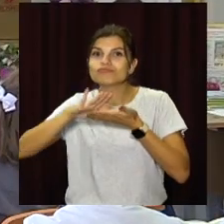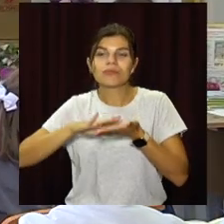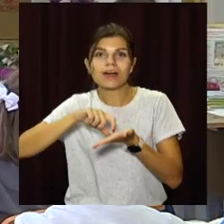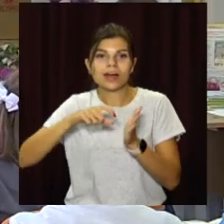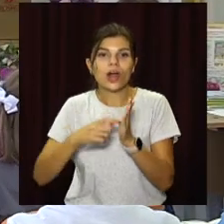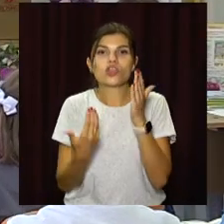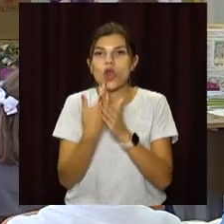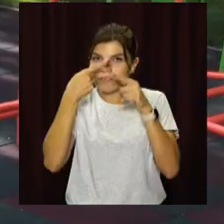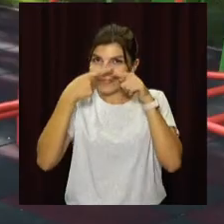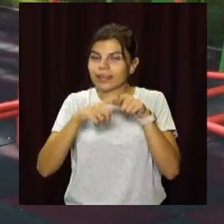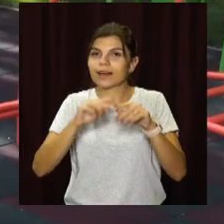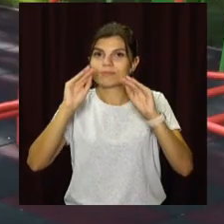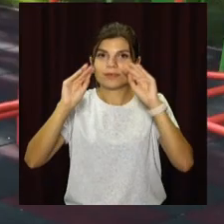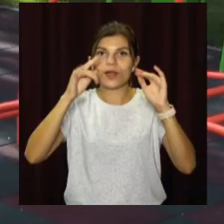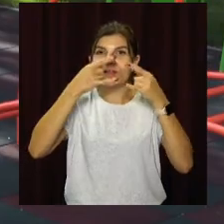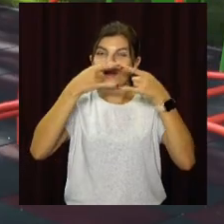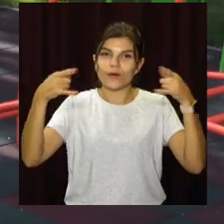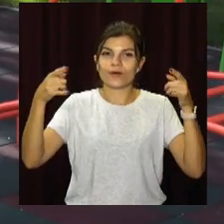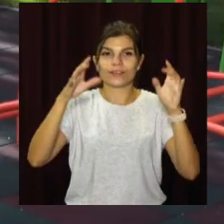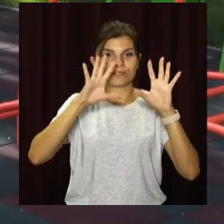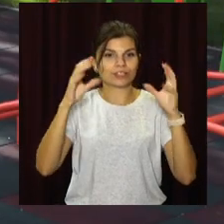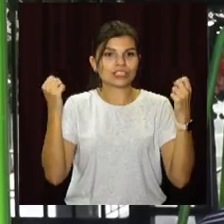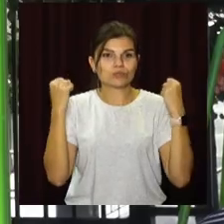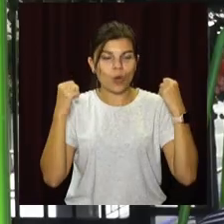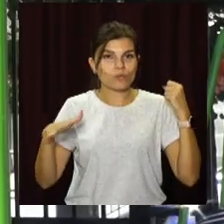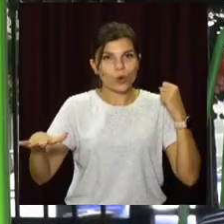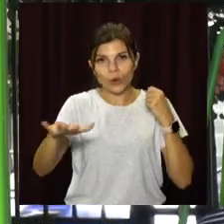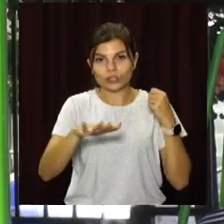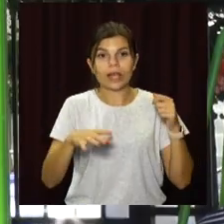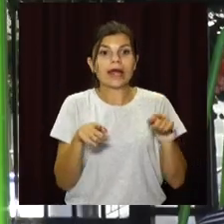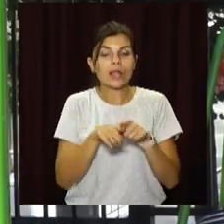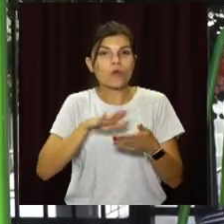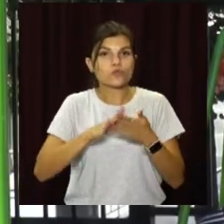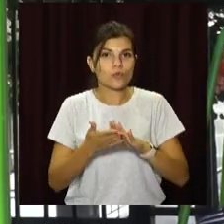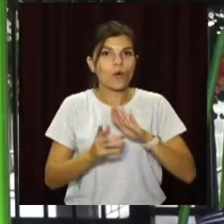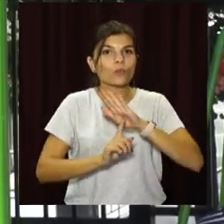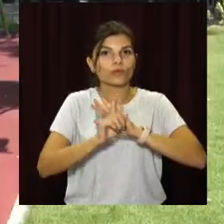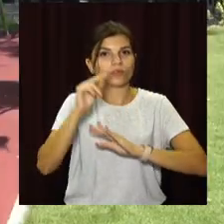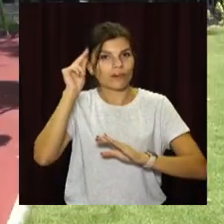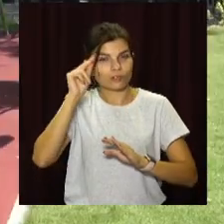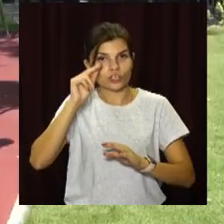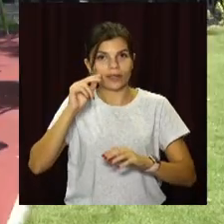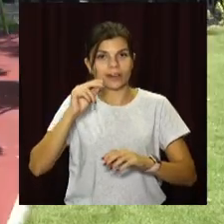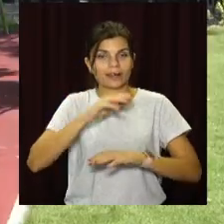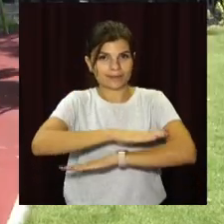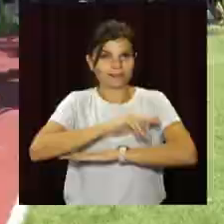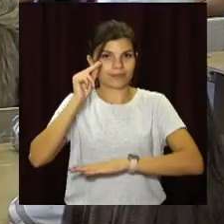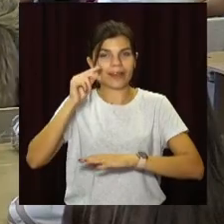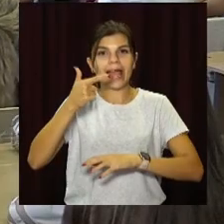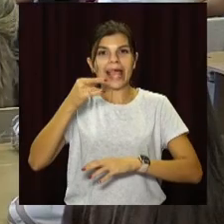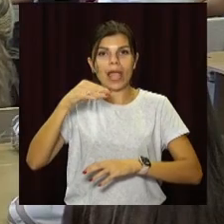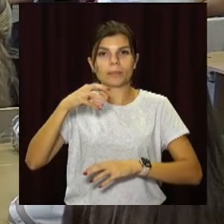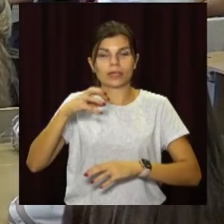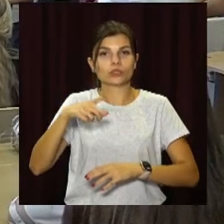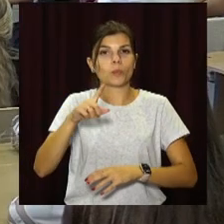з новою технікою, обладнанням та подвір'ям зі спортивним майданчиком. В таких умовах розпочався навчальний рік для учнів гімназії номер